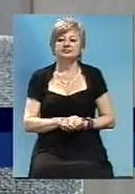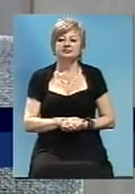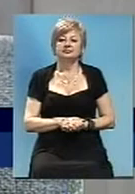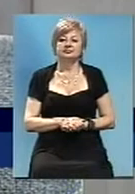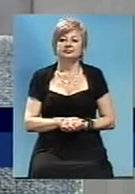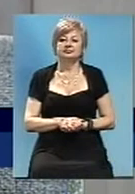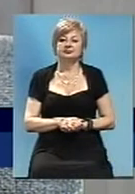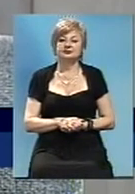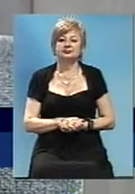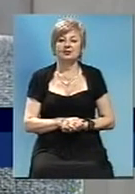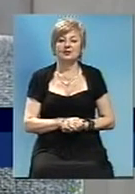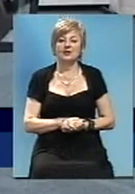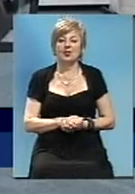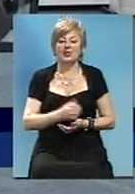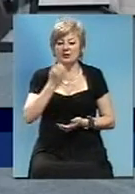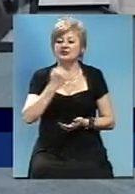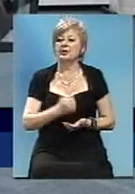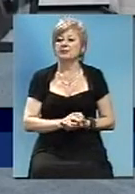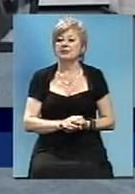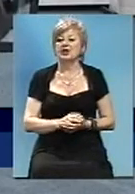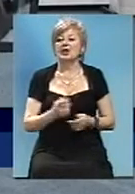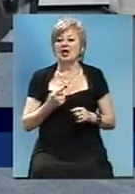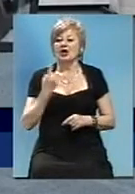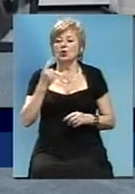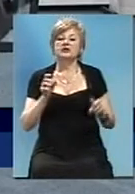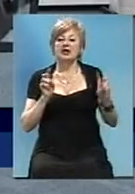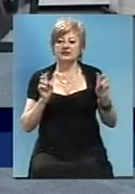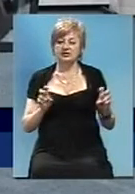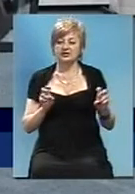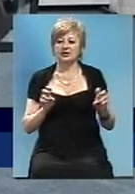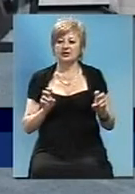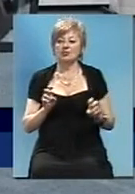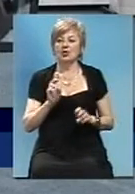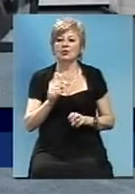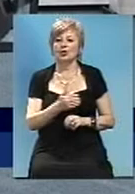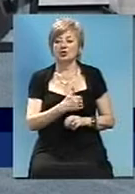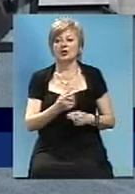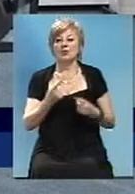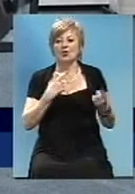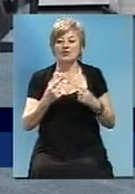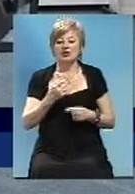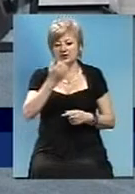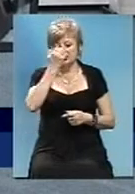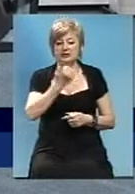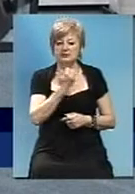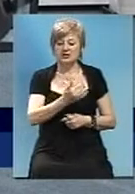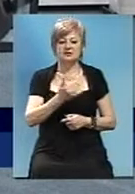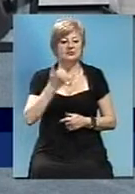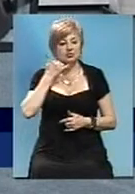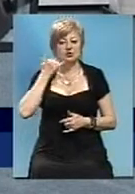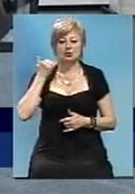От відповідь, пожалуйста. Дякую. Це ще одна тема, про яку хотілося поговорити. дякуємо нашому